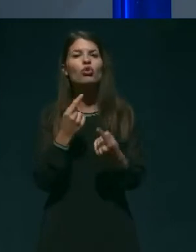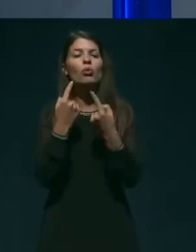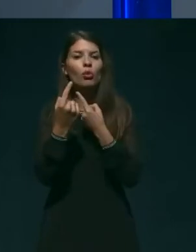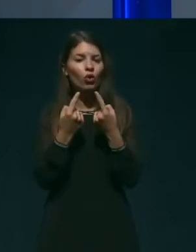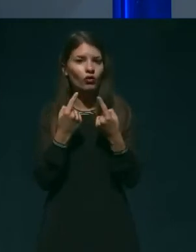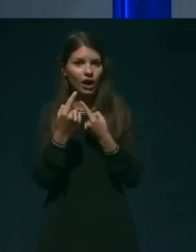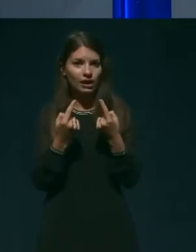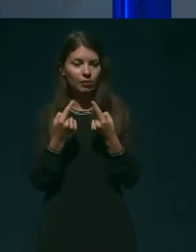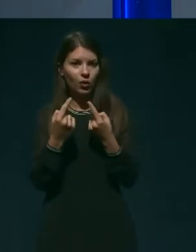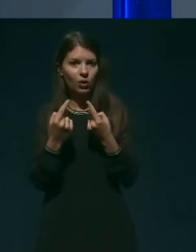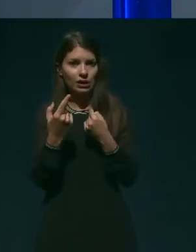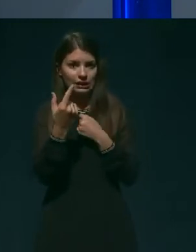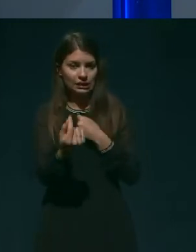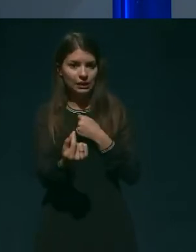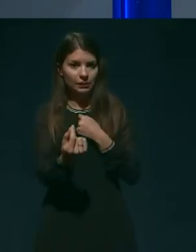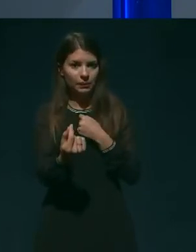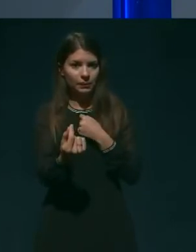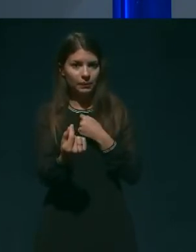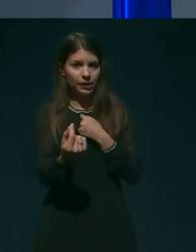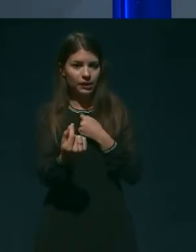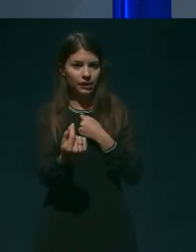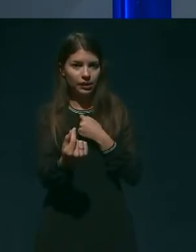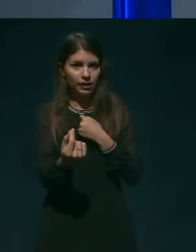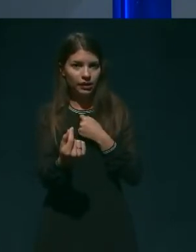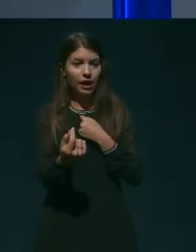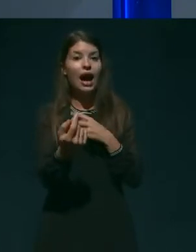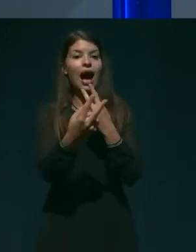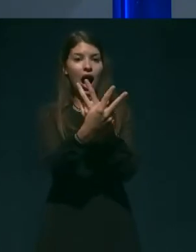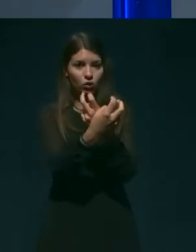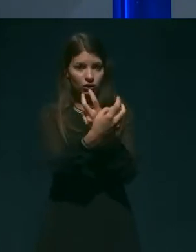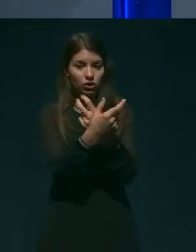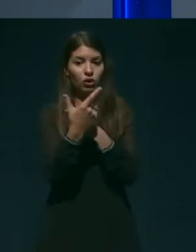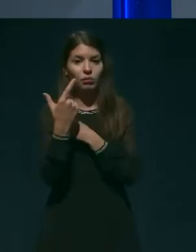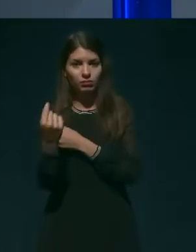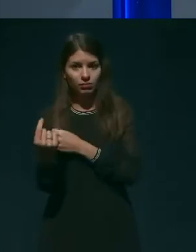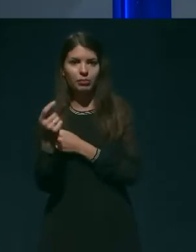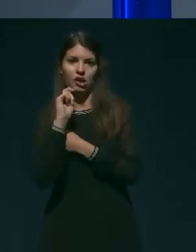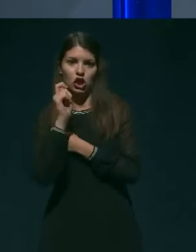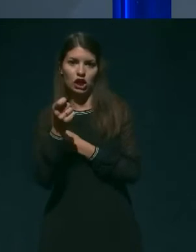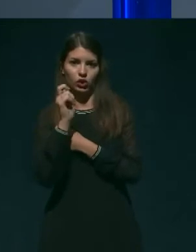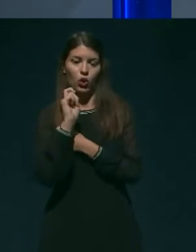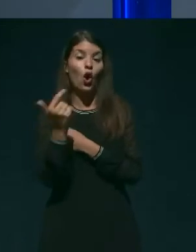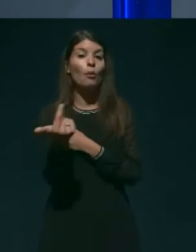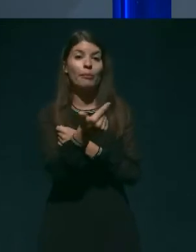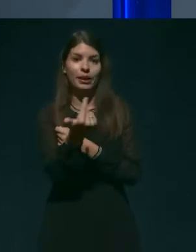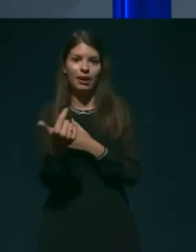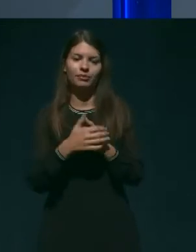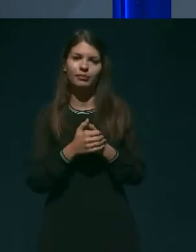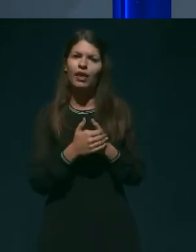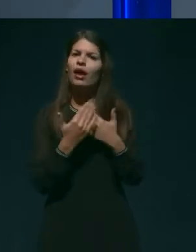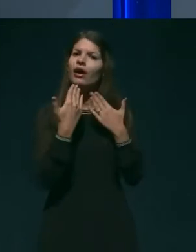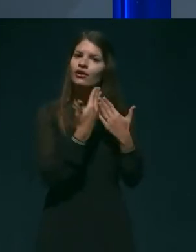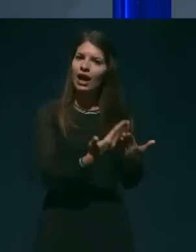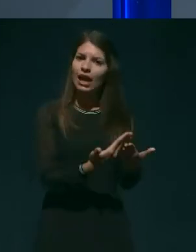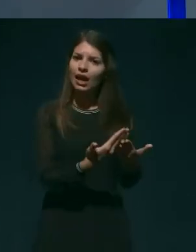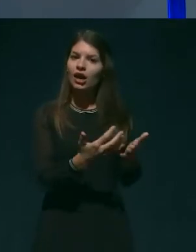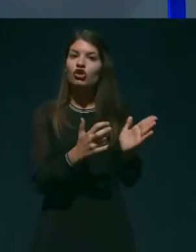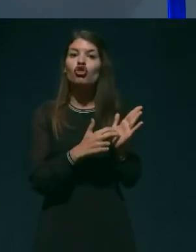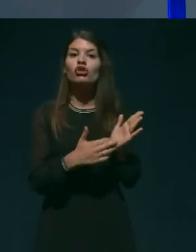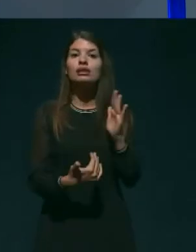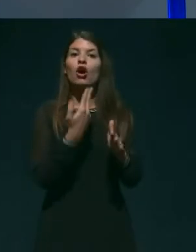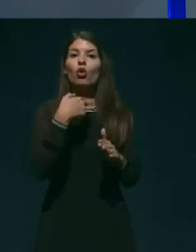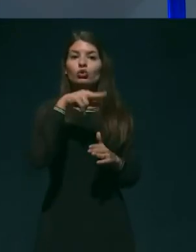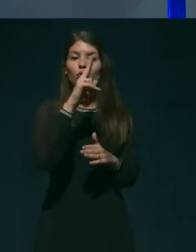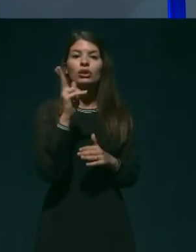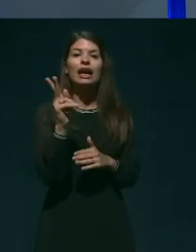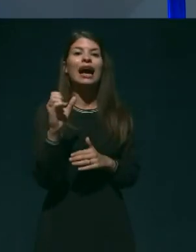kolegi iz Avstrije, kakor tudi iz kolegi iz Mačarske. Hvala, mogoče še res za gospoda Kacina, ne, včeraj